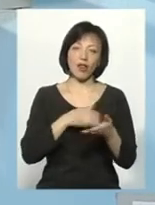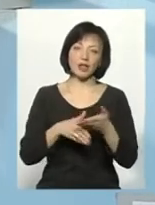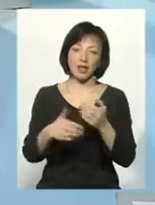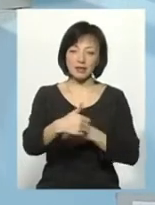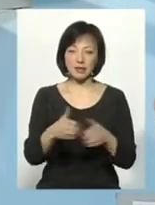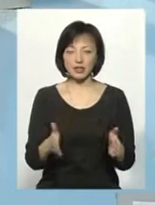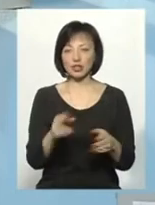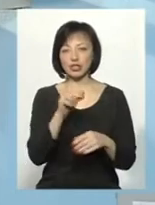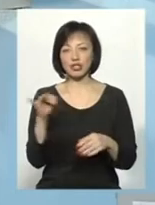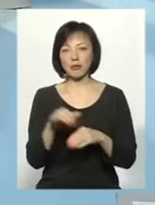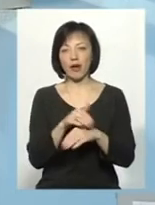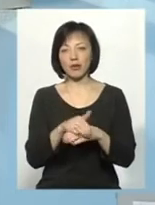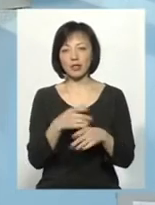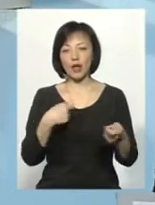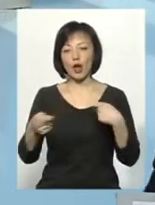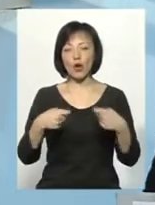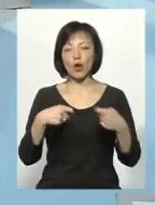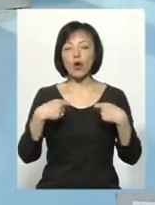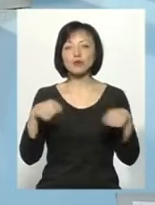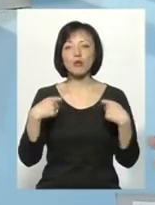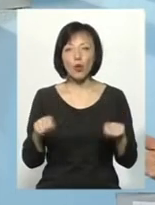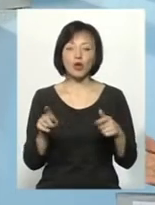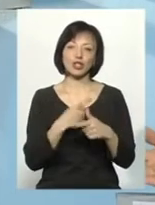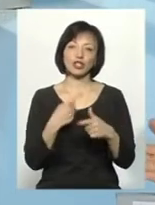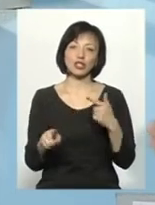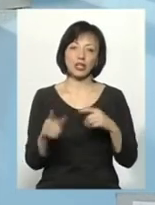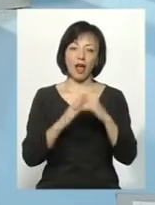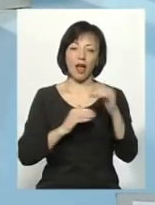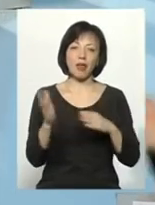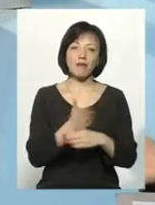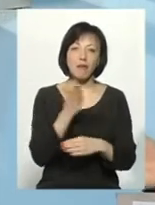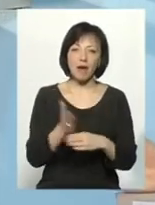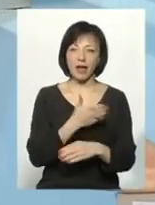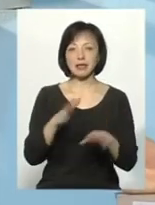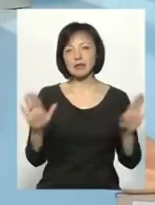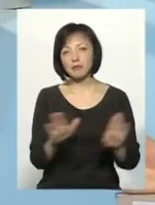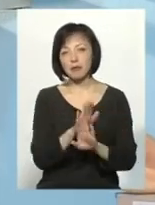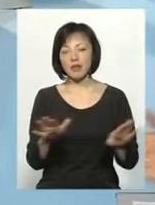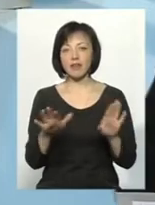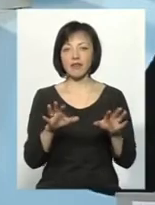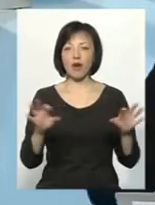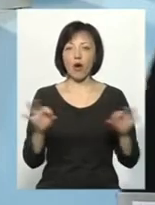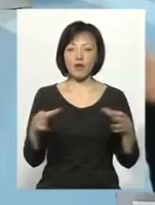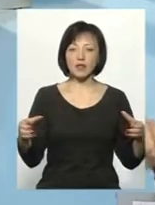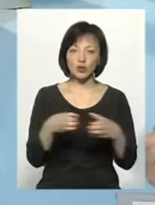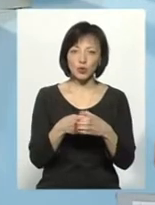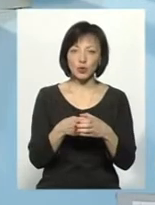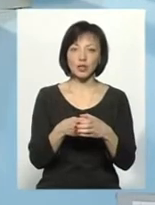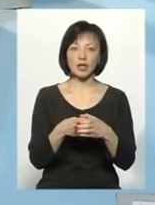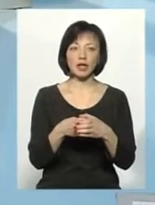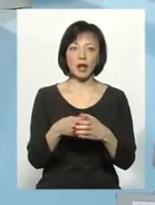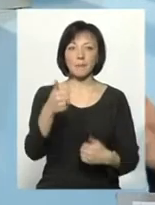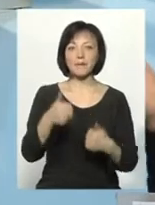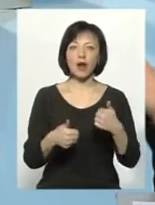скриньками? Чи це благодійний розпродаж? Чи це хендмейд? Чи це співи? Чи це хорова студія? Чи це якісь